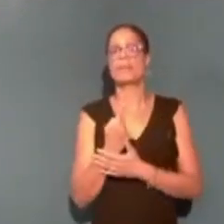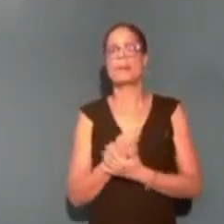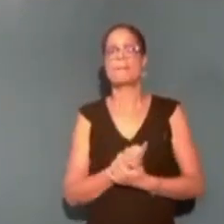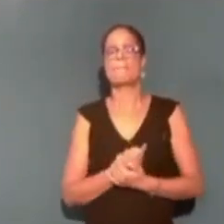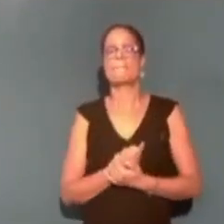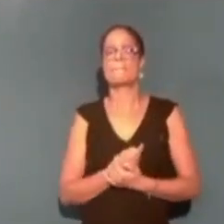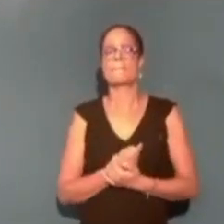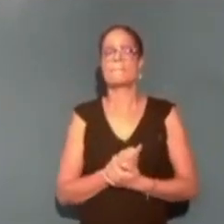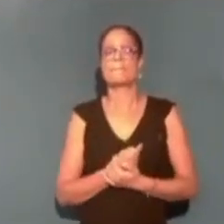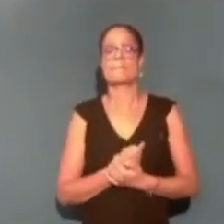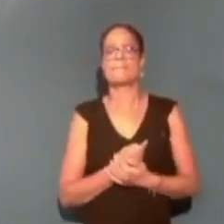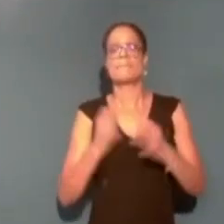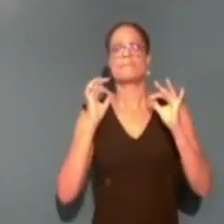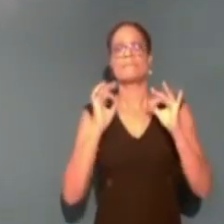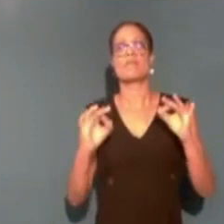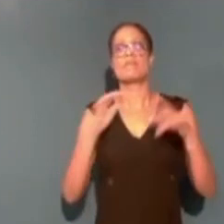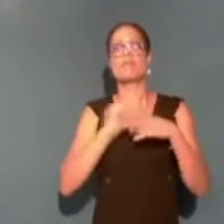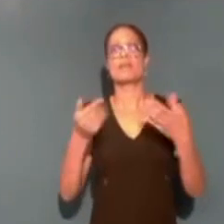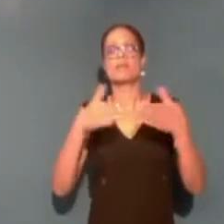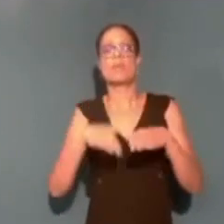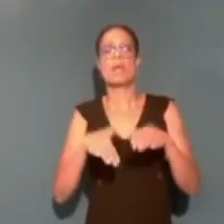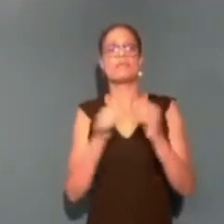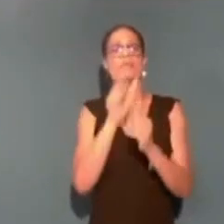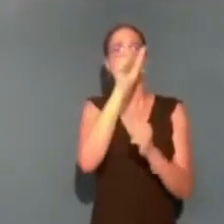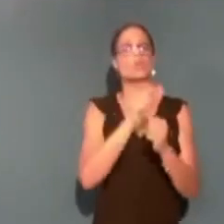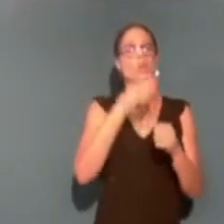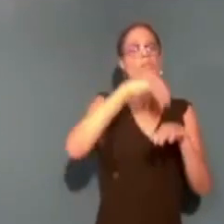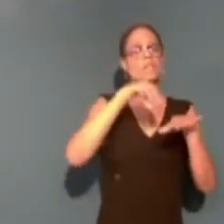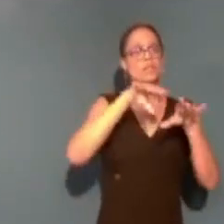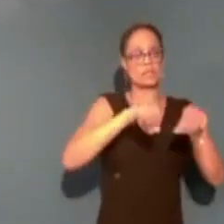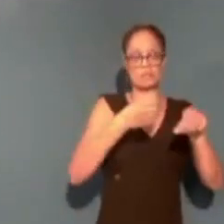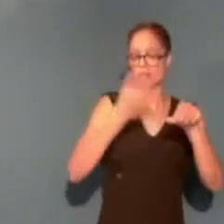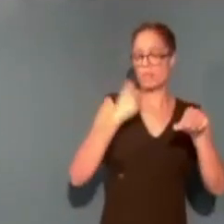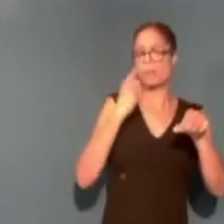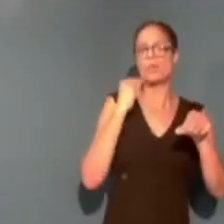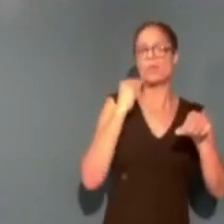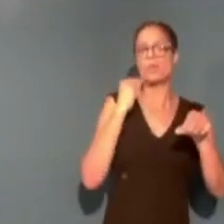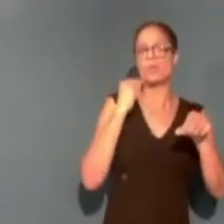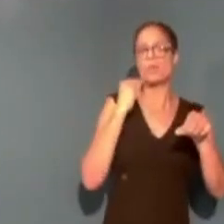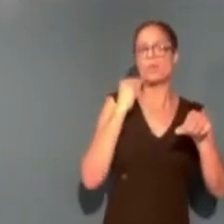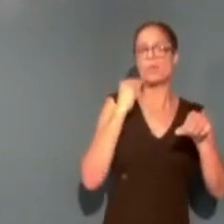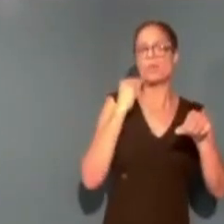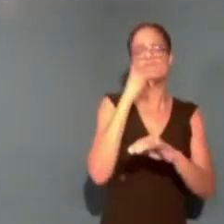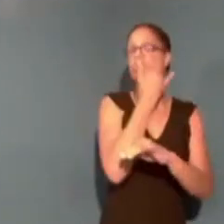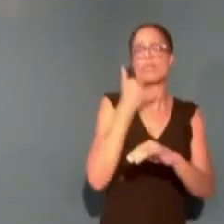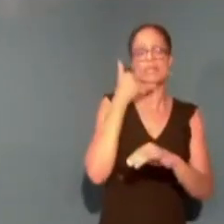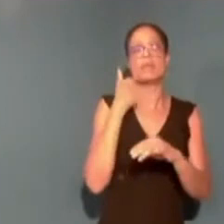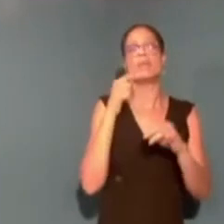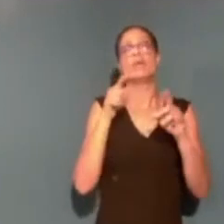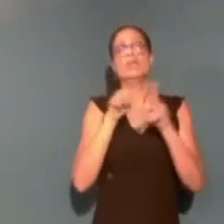À l'occasion d'une réunion entre le président du conseil exécutif de l'époque, Alfred-Marie-Jean, et les trois présidents des EPCI,